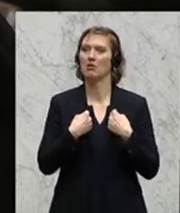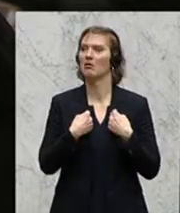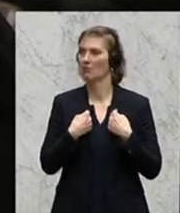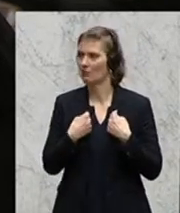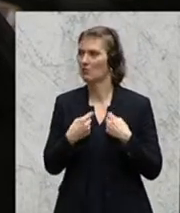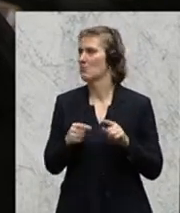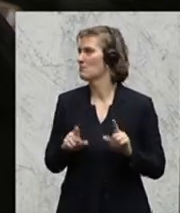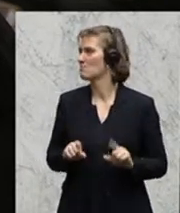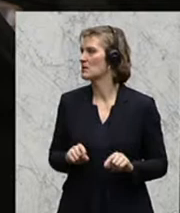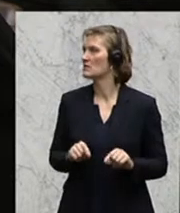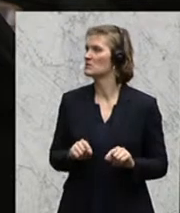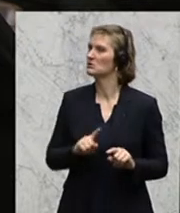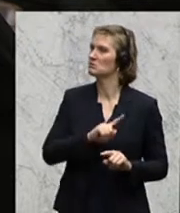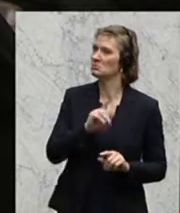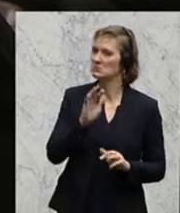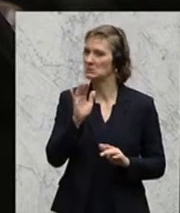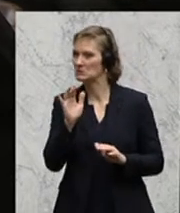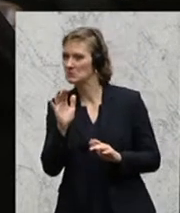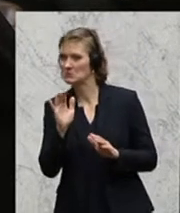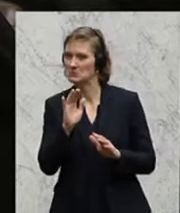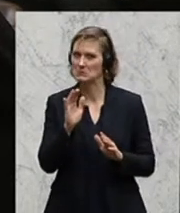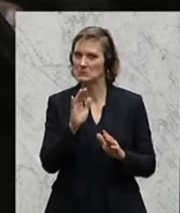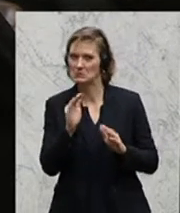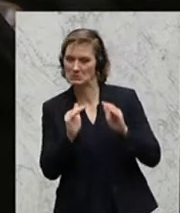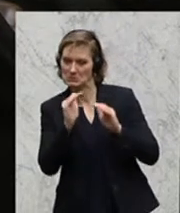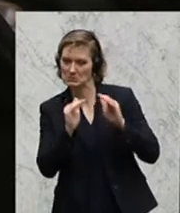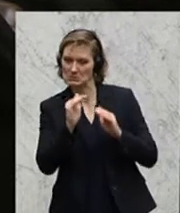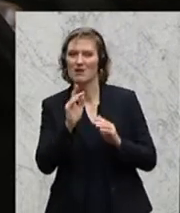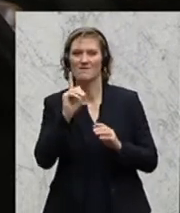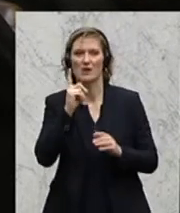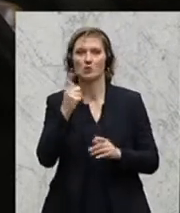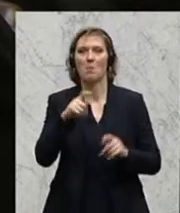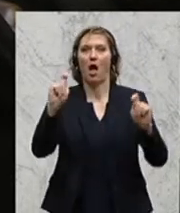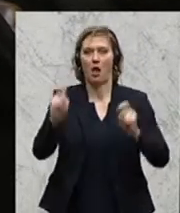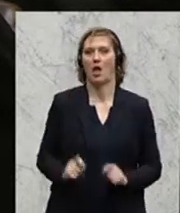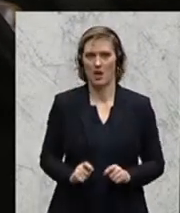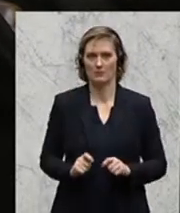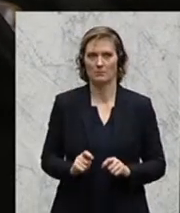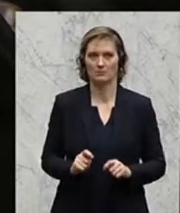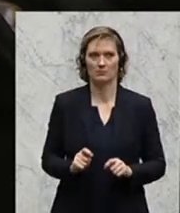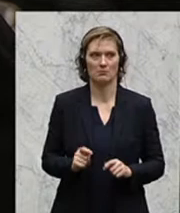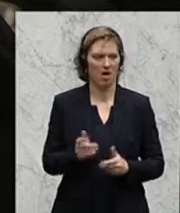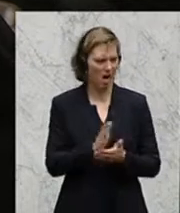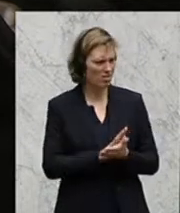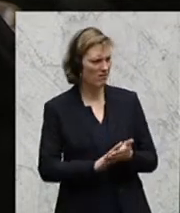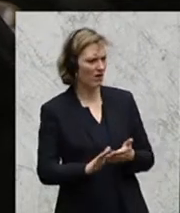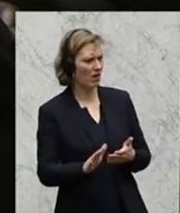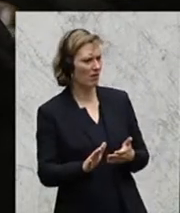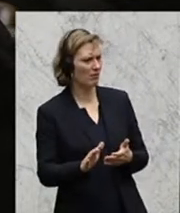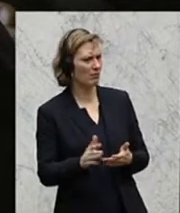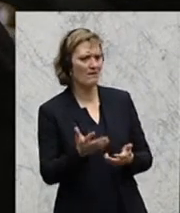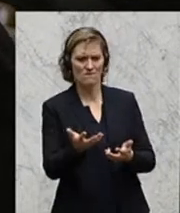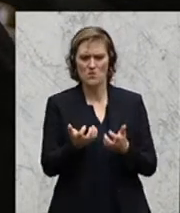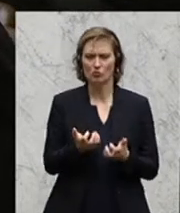zumindest bis zu einem gewissen Grad die Alarmglocken läuten. Es kann nicht einfach sein, dass wir die Vorgaben, die